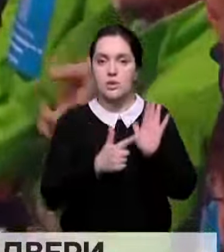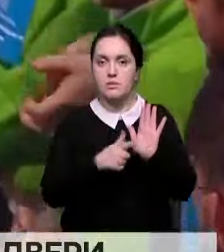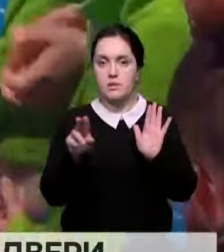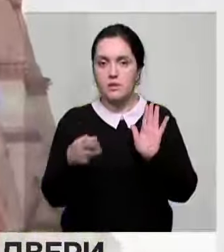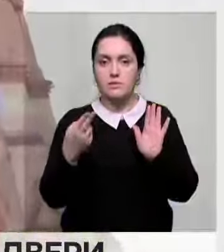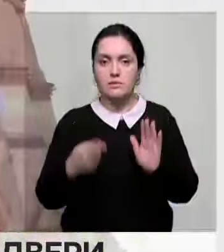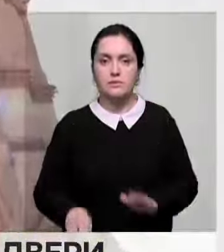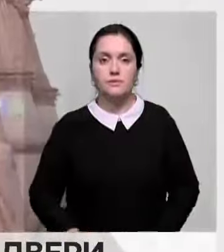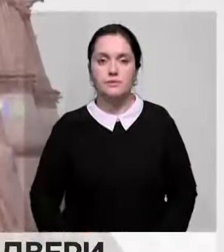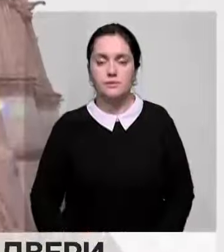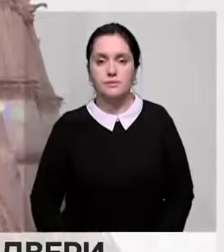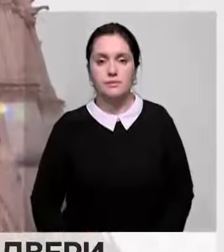декабря.